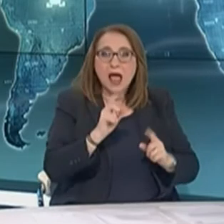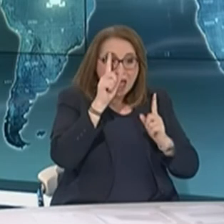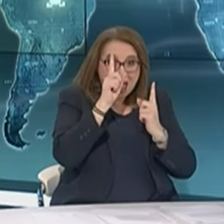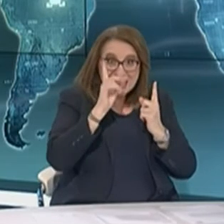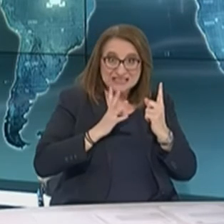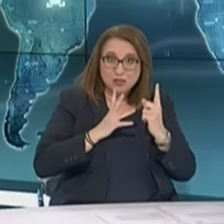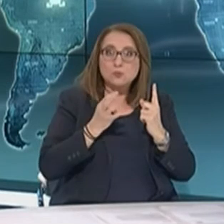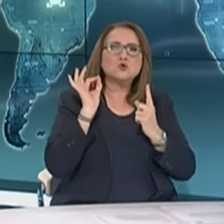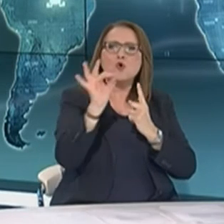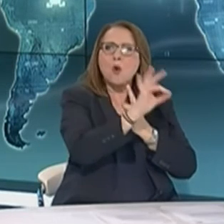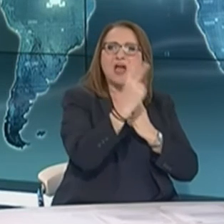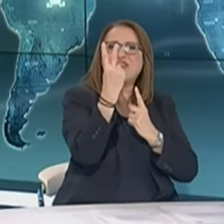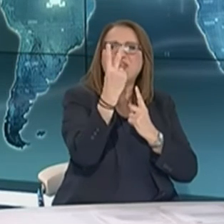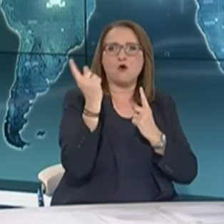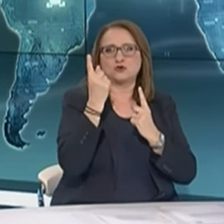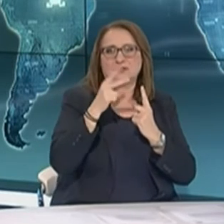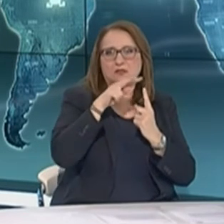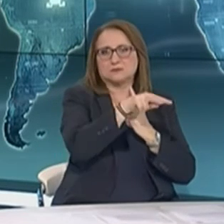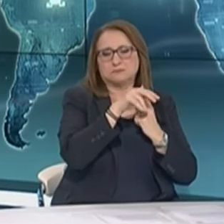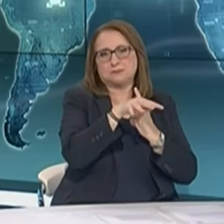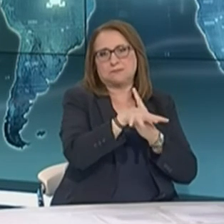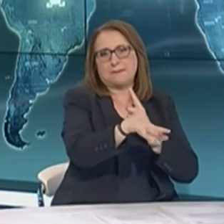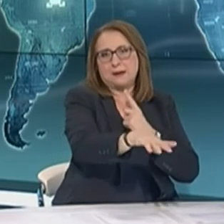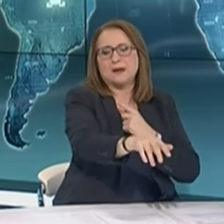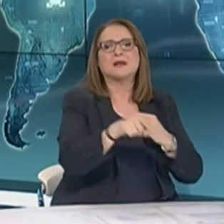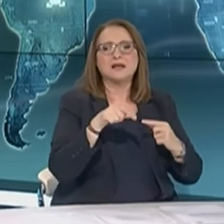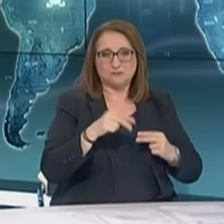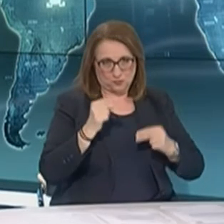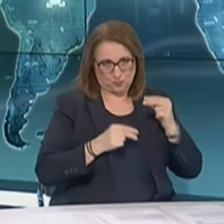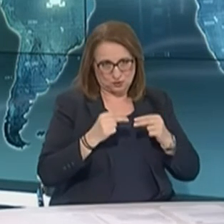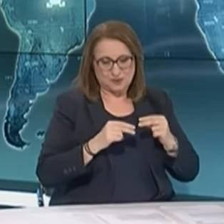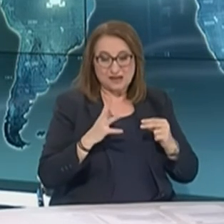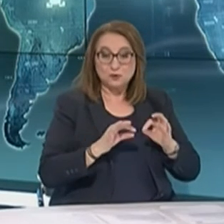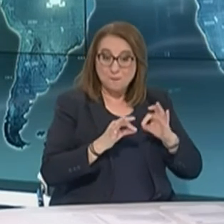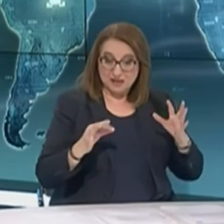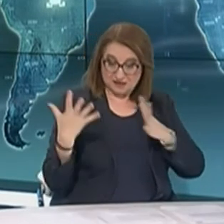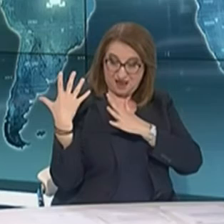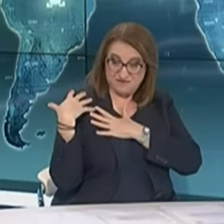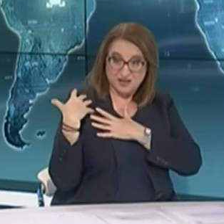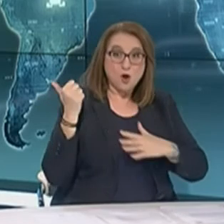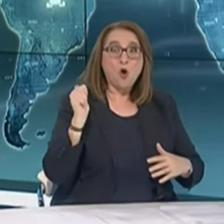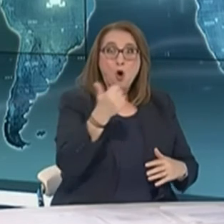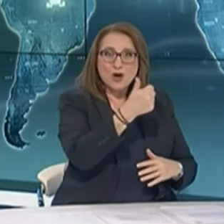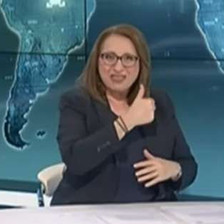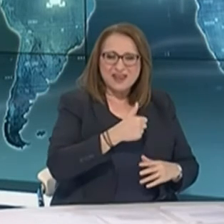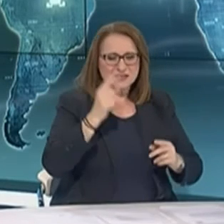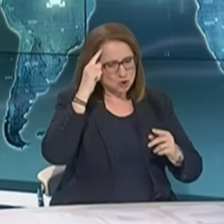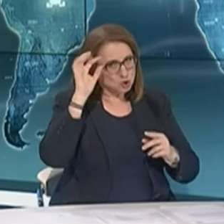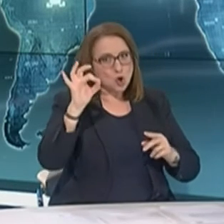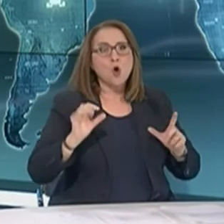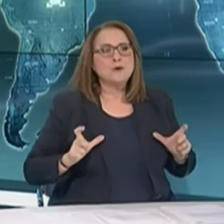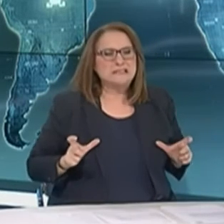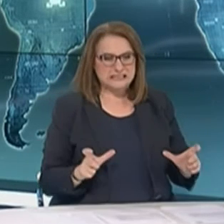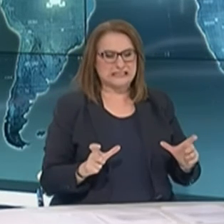και γι' αυτό όσο περισσότερα μέτρα πάρουμε όλοι μας, με υψηλό αίσθημα τομικής ευθύνης, τόσο λιγότερη θα είναι η διασπορά στην κοινότητα. Το τονίζω.